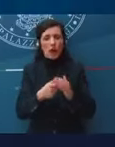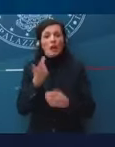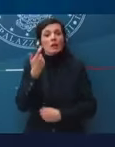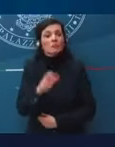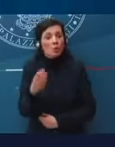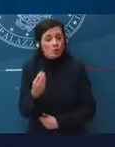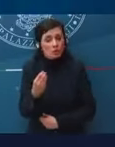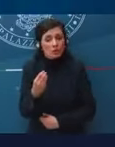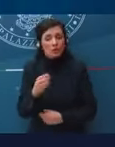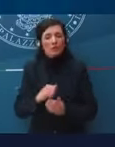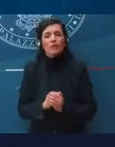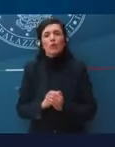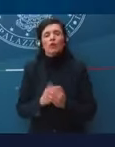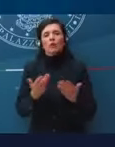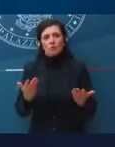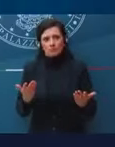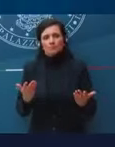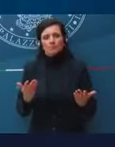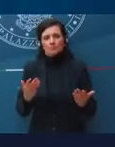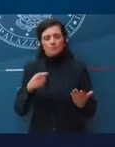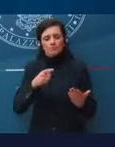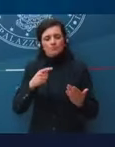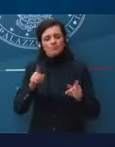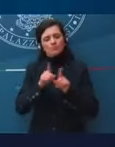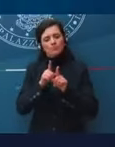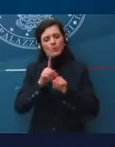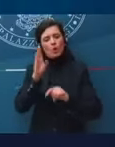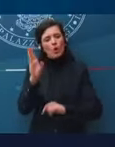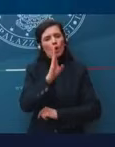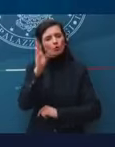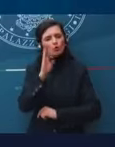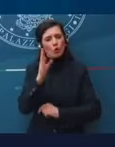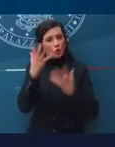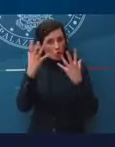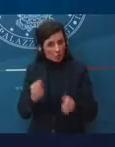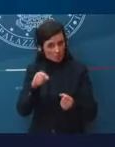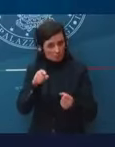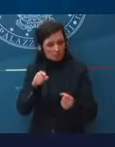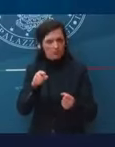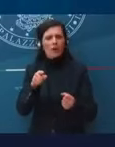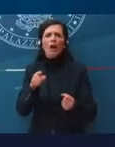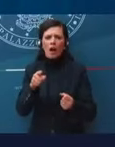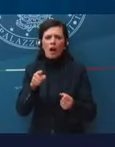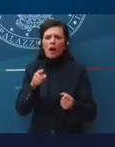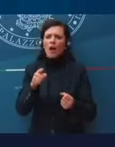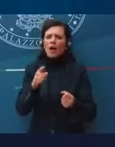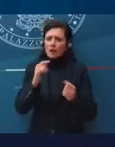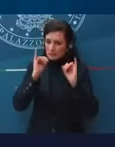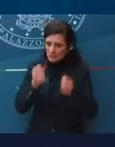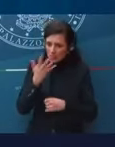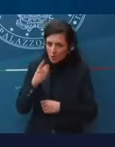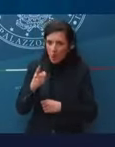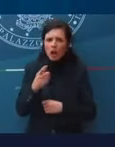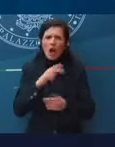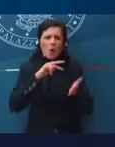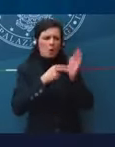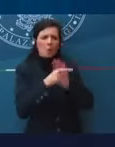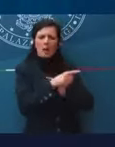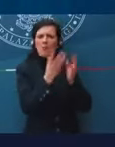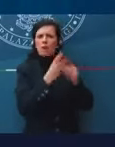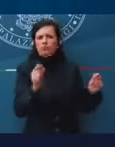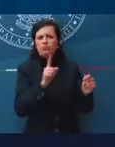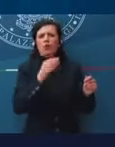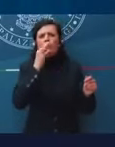accedere a un condono oggi non avrebbe eliminato questo problema. Di qua a un paio d'anni avremmo